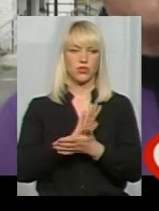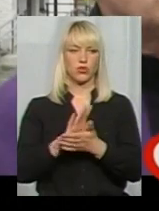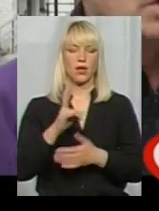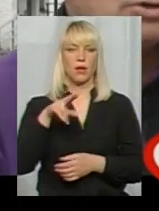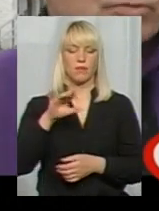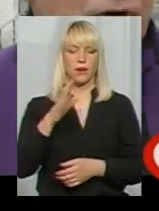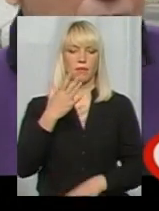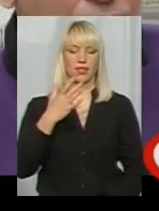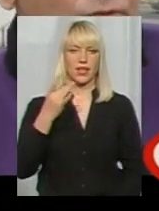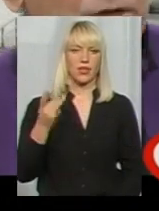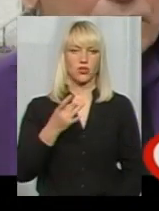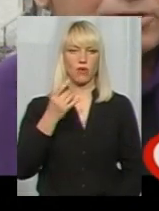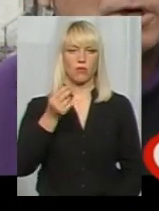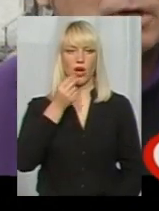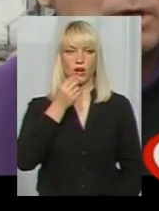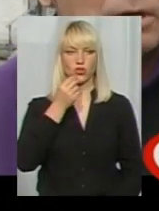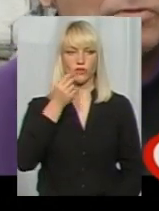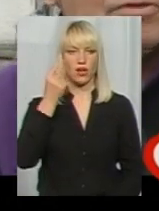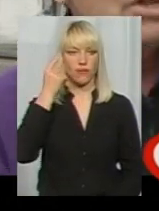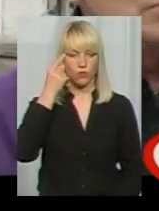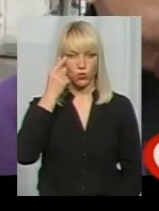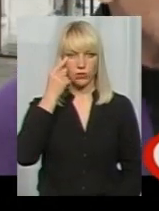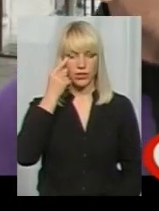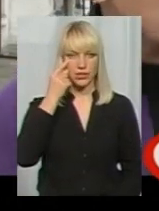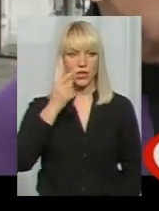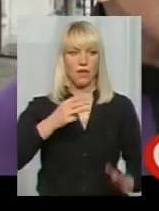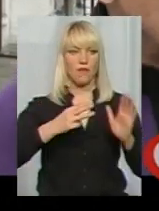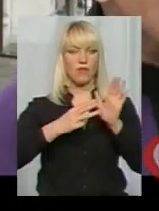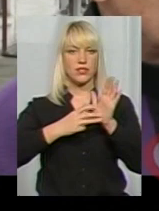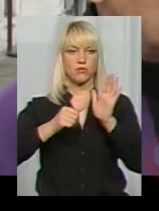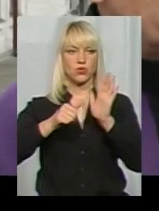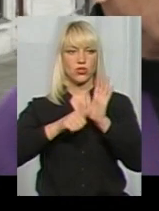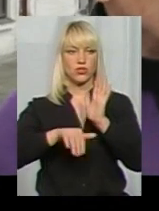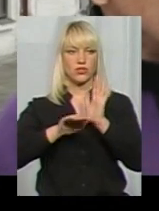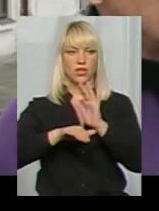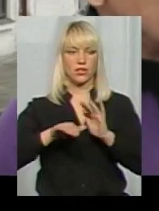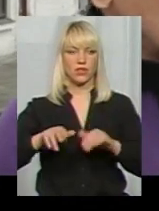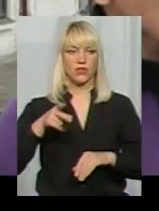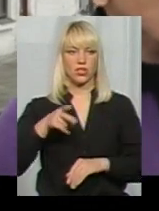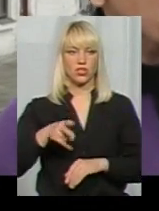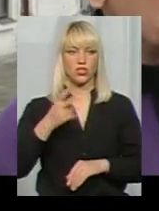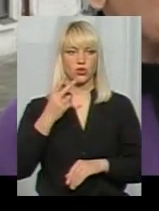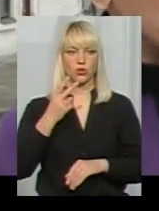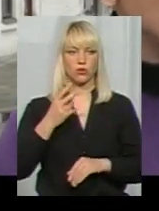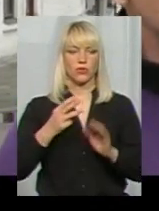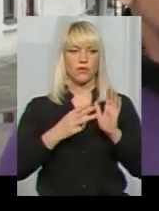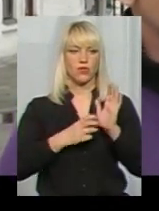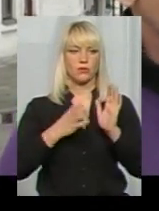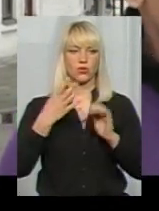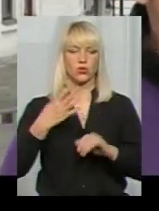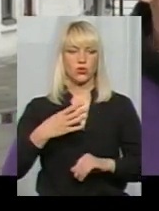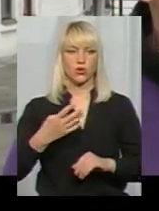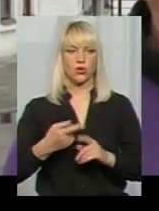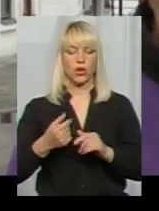'ятиразовому харчуванні, вдумайтесь, 860 дітей. В 2002-му 840,